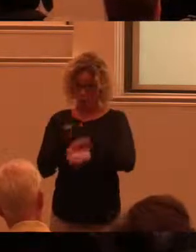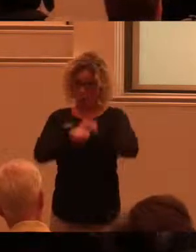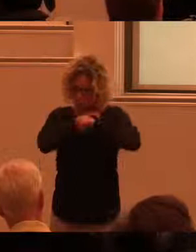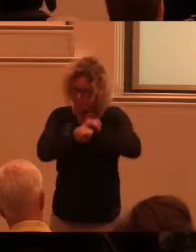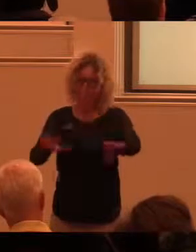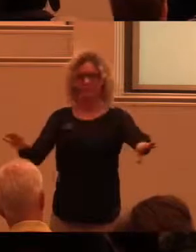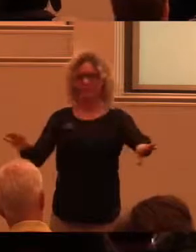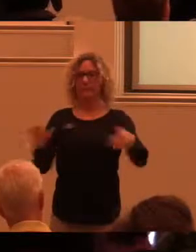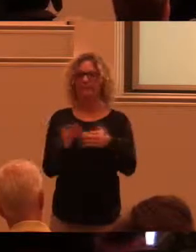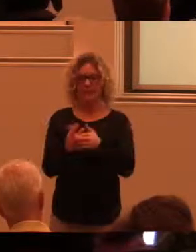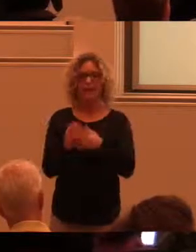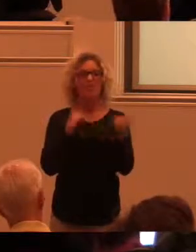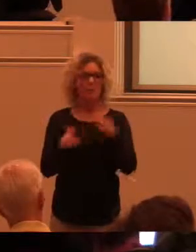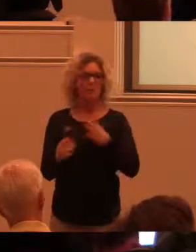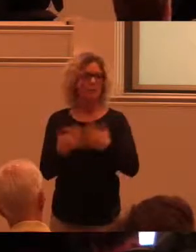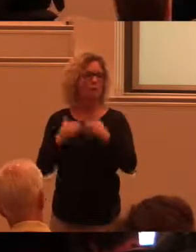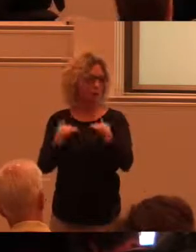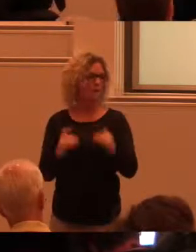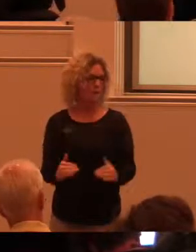rättigheter för personer med funktionsnedsättning.